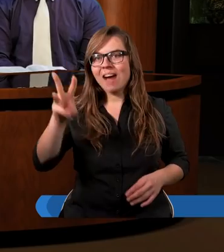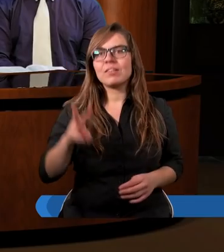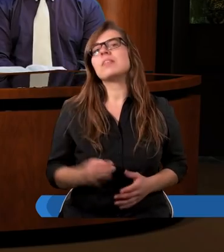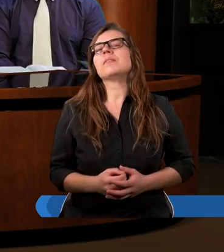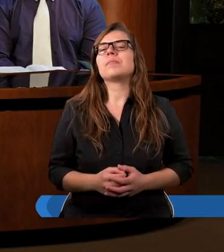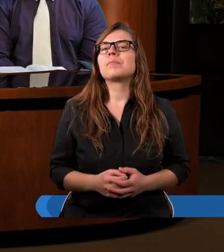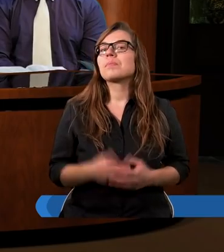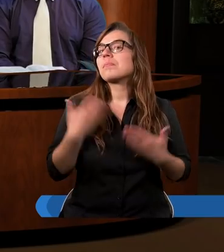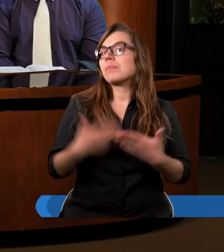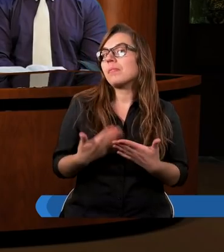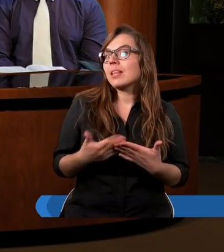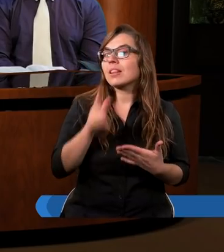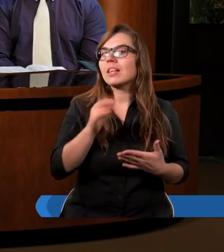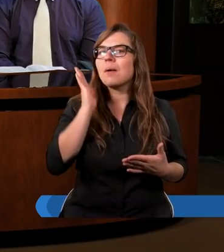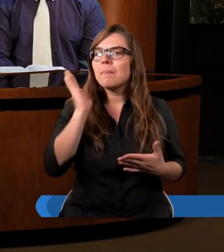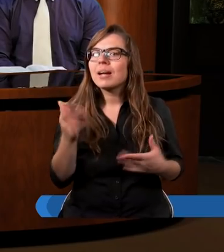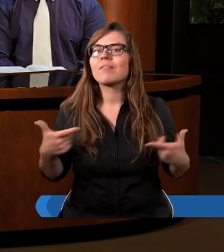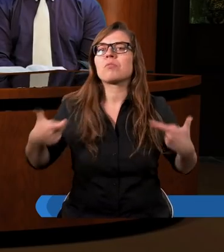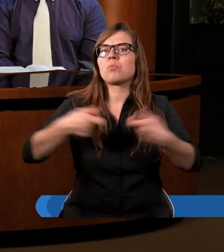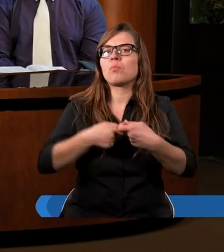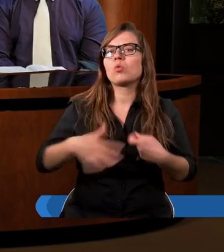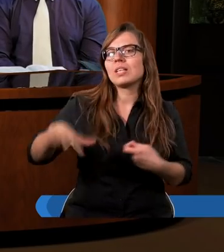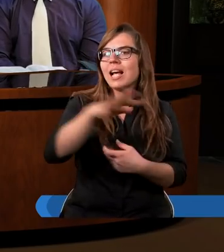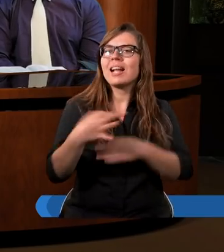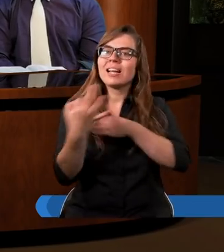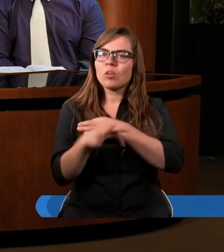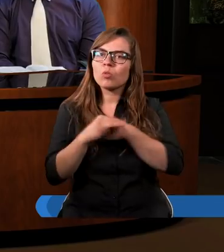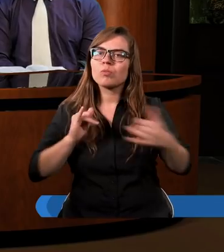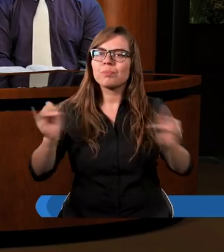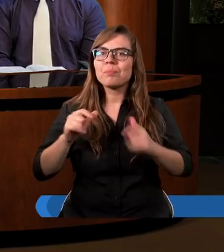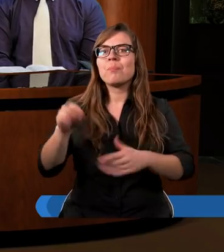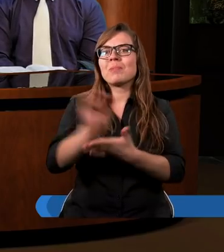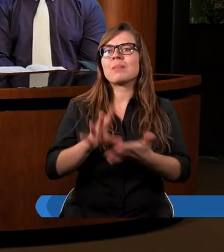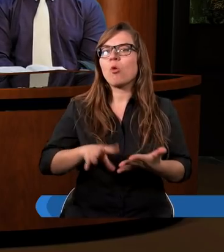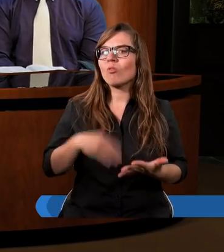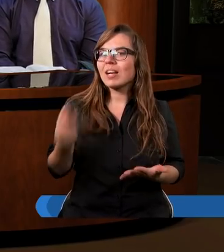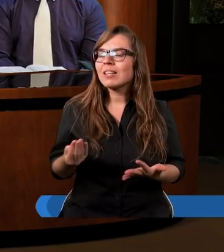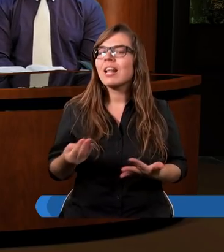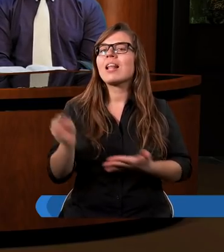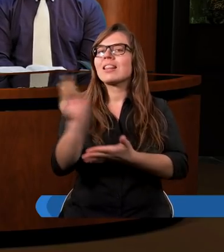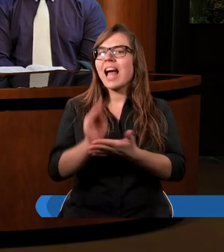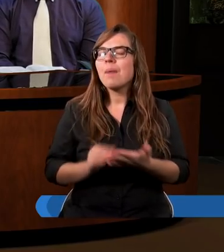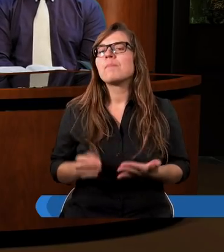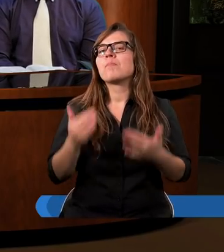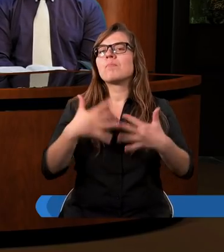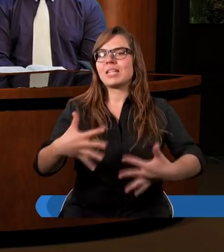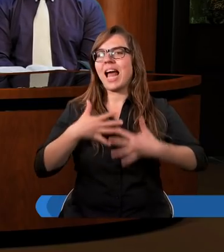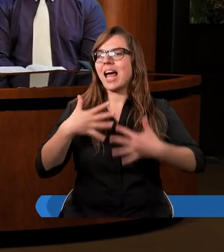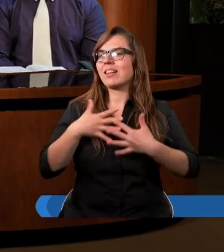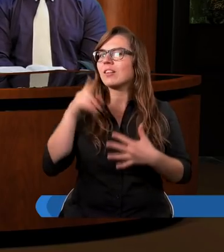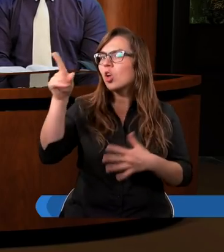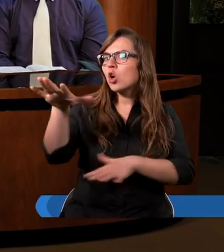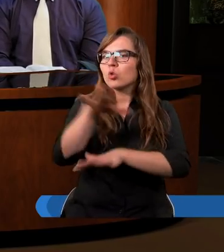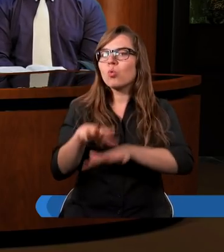Dlatego, że będziemy wspólnie studiować Pismo Święte napisane pod natchnieniem